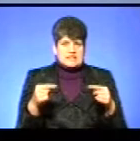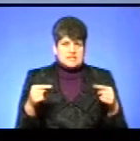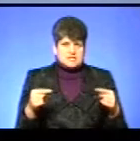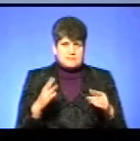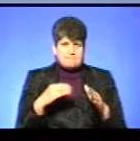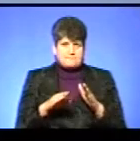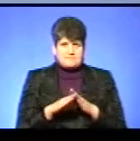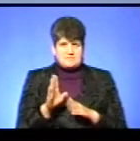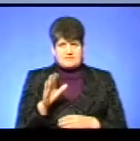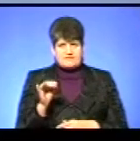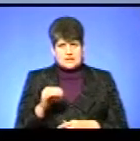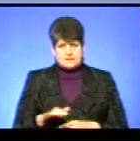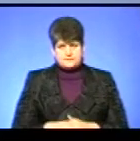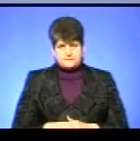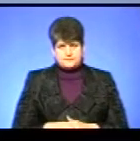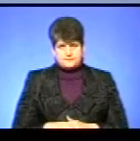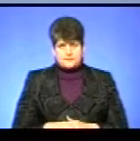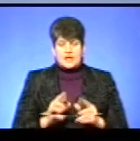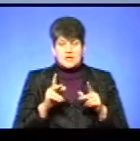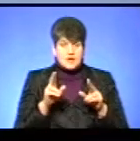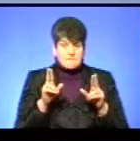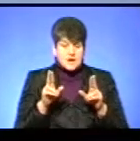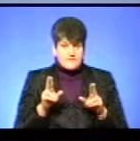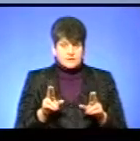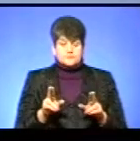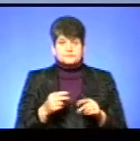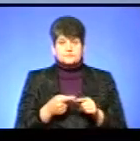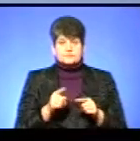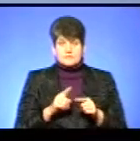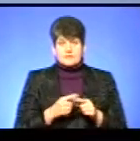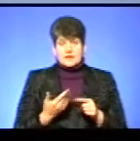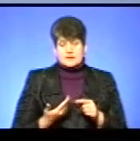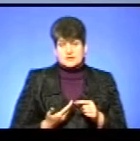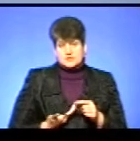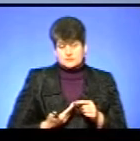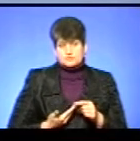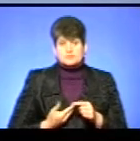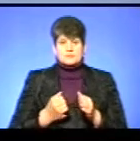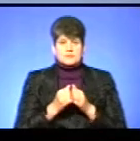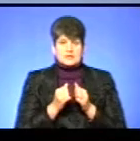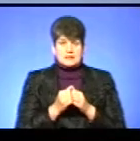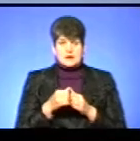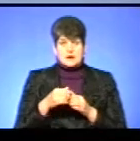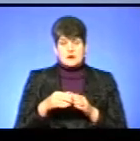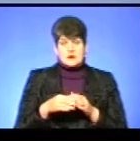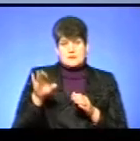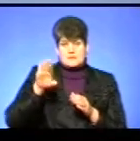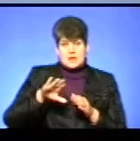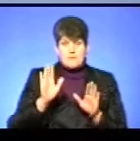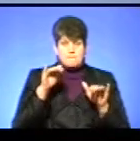Як правило, біотопи – це є узбережжя морів, великих